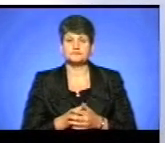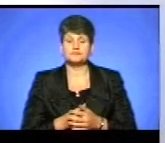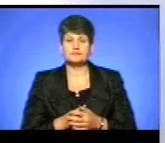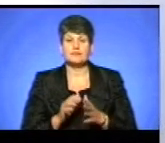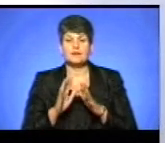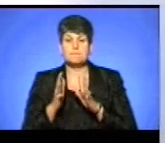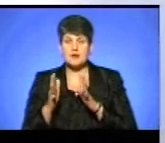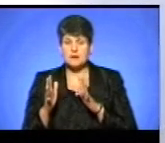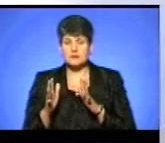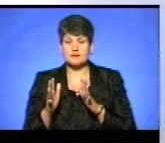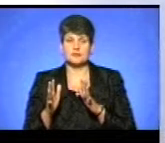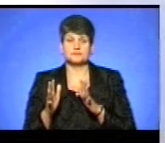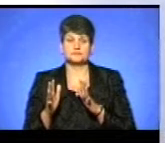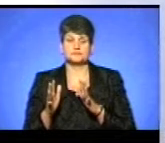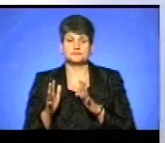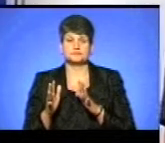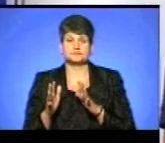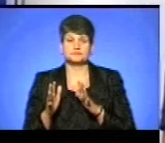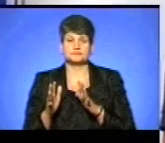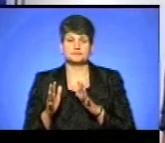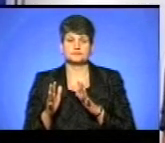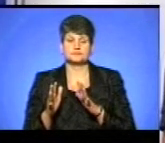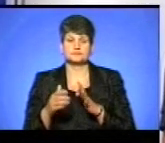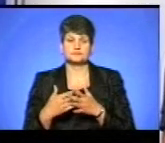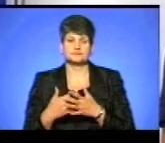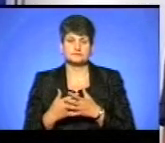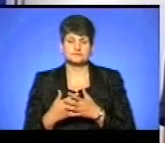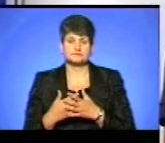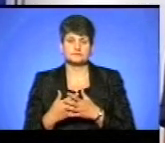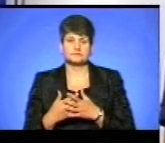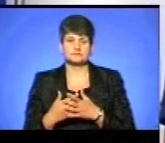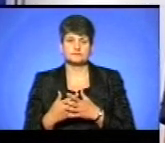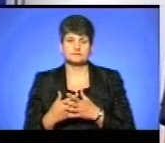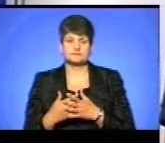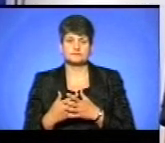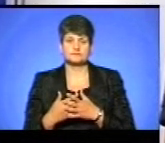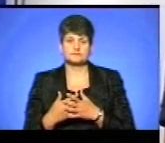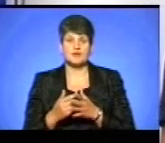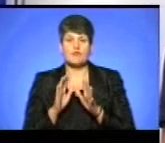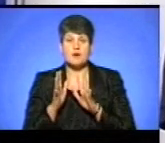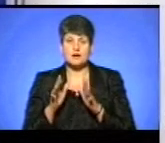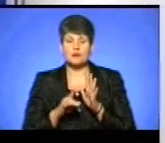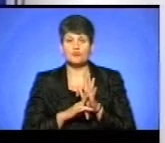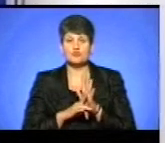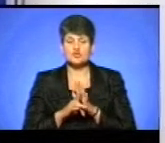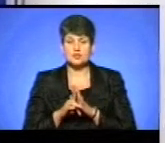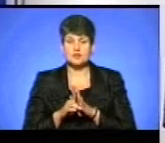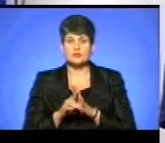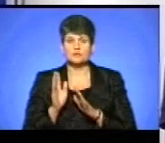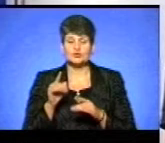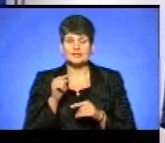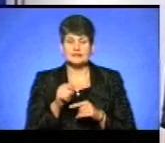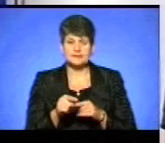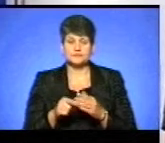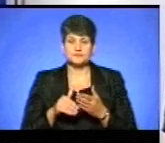парки стали, скажімо так, парки почали стати тим донором